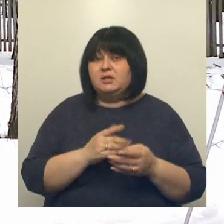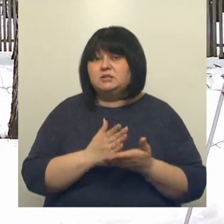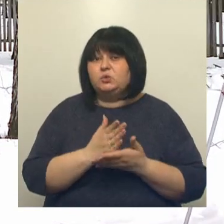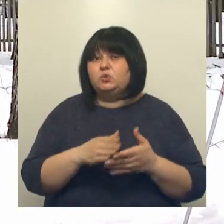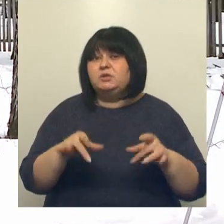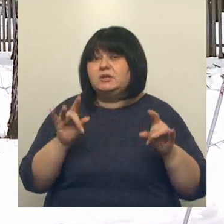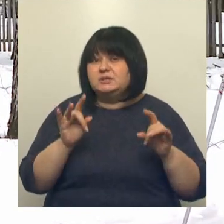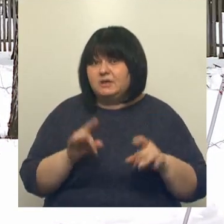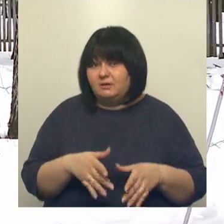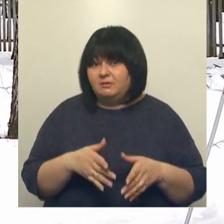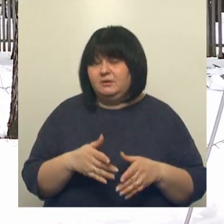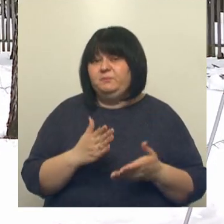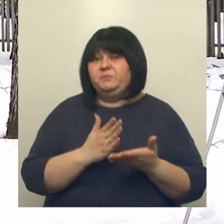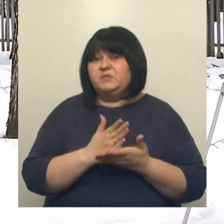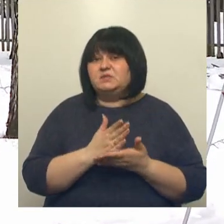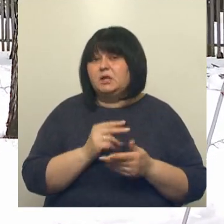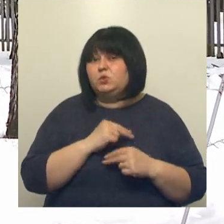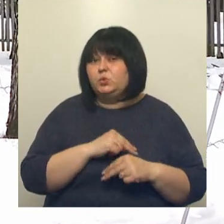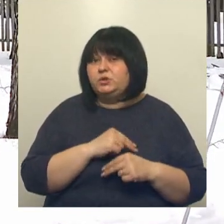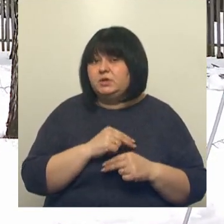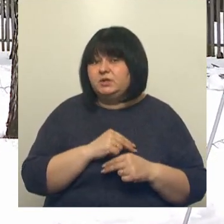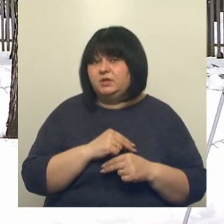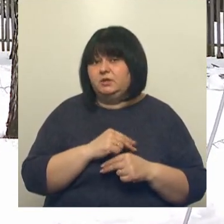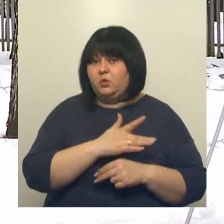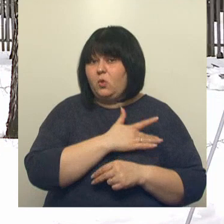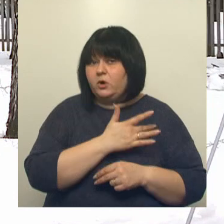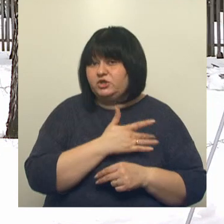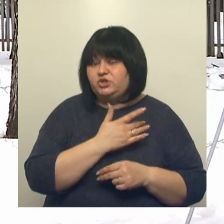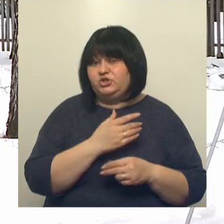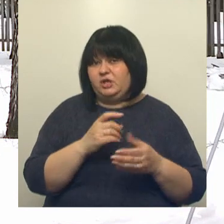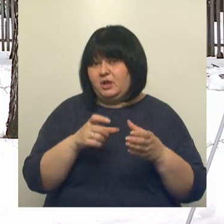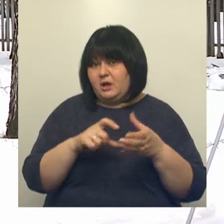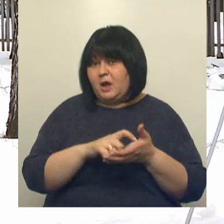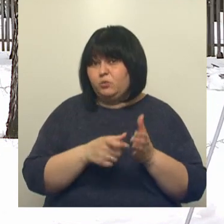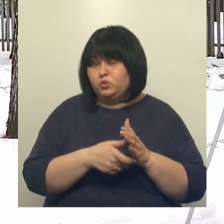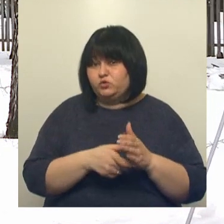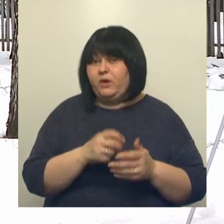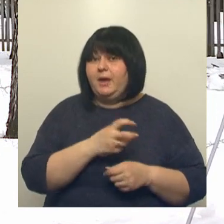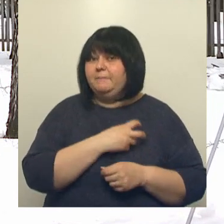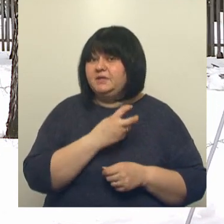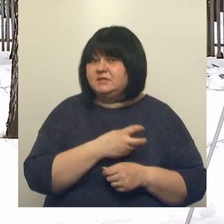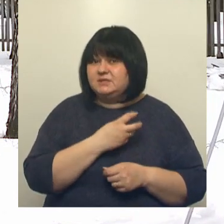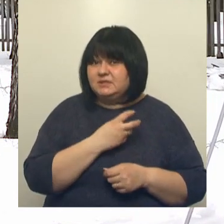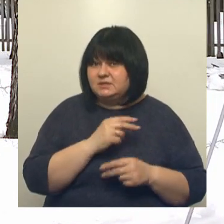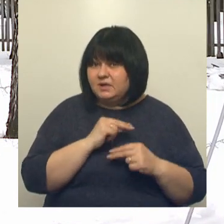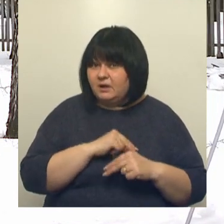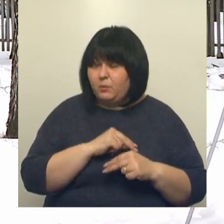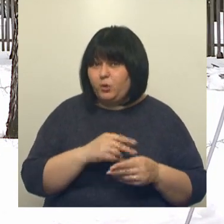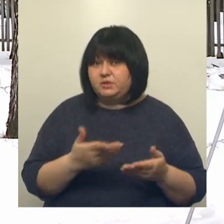ресторана, сотрудники горничных корпусов, медицинские сотрудники,